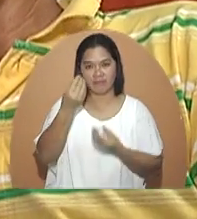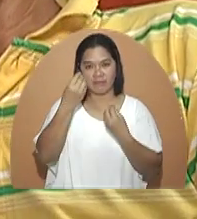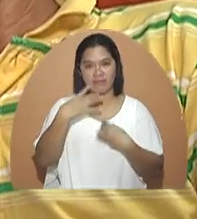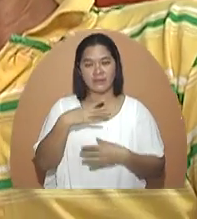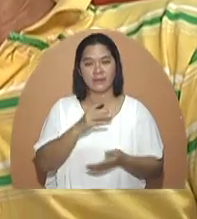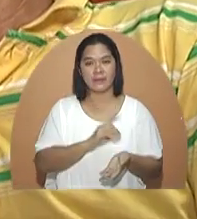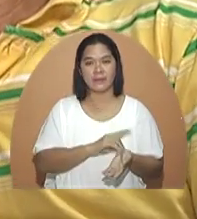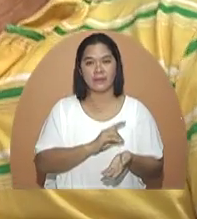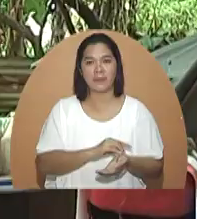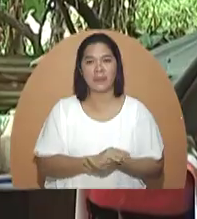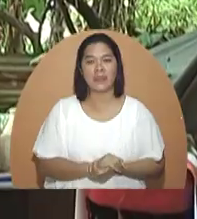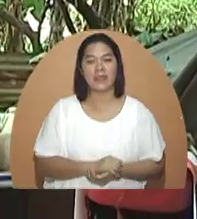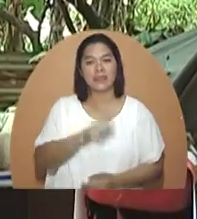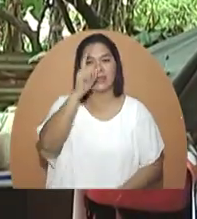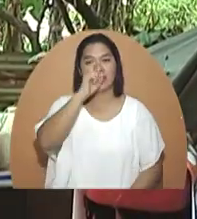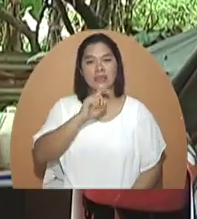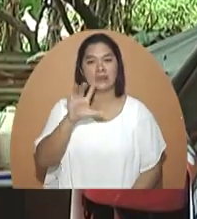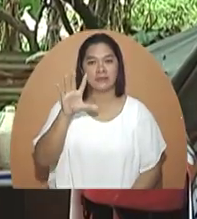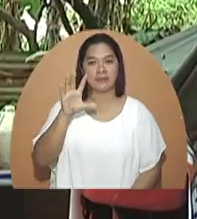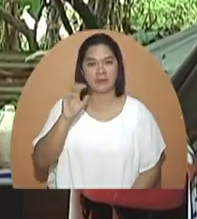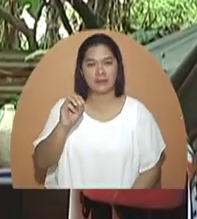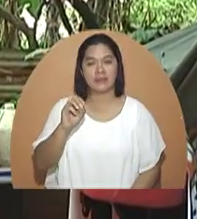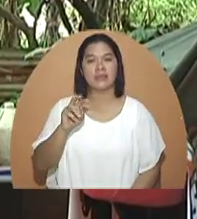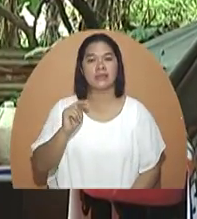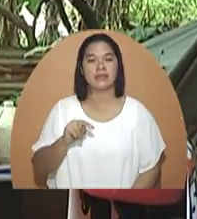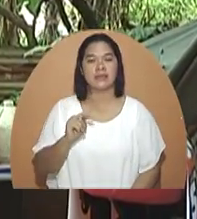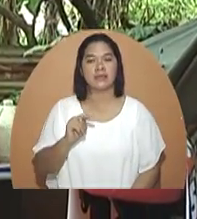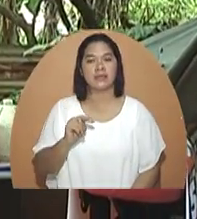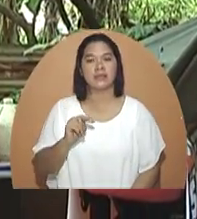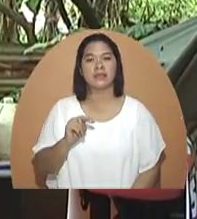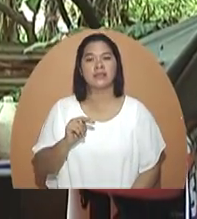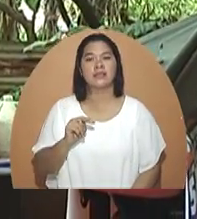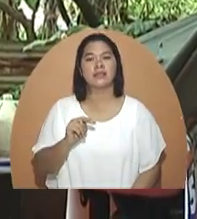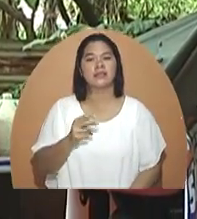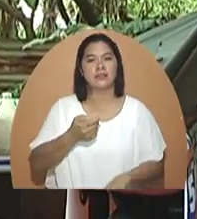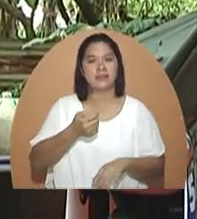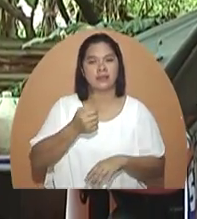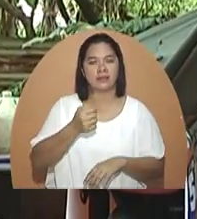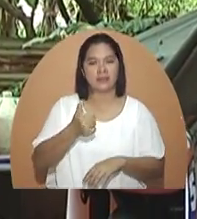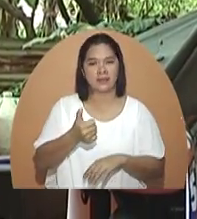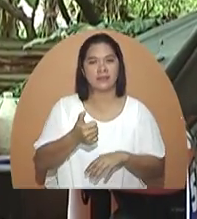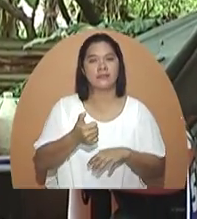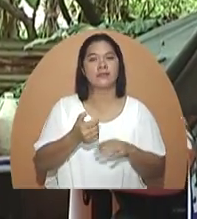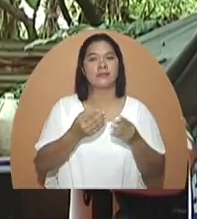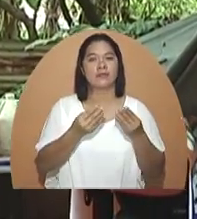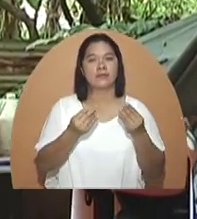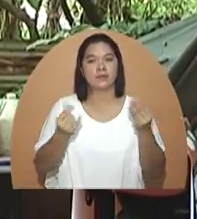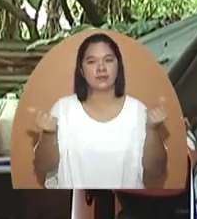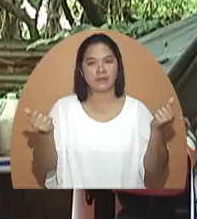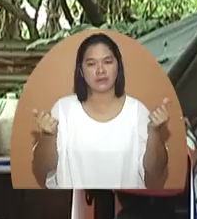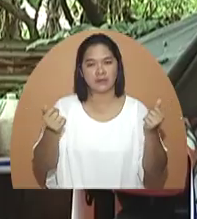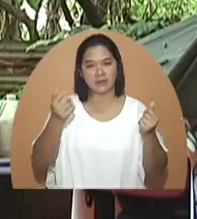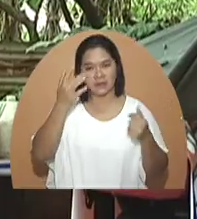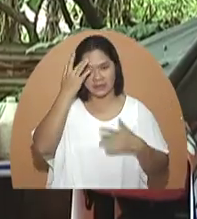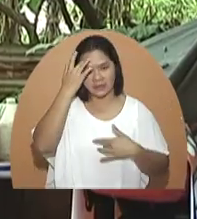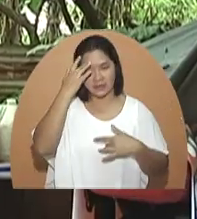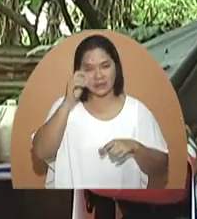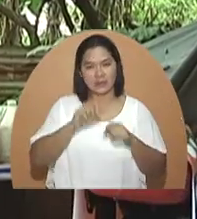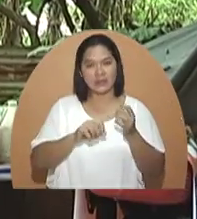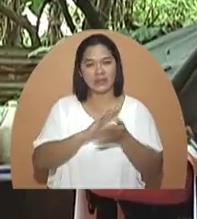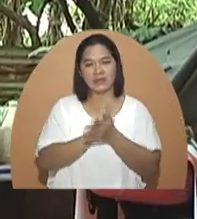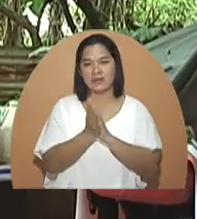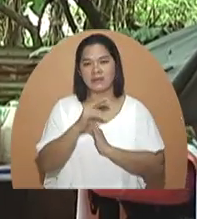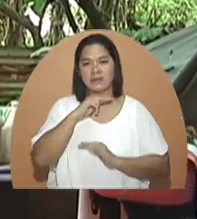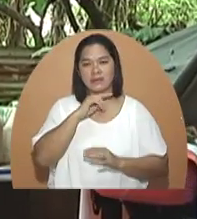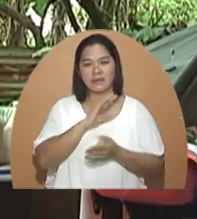sabi po ng doktor, ma'am. Sa edad ng 50 anyos, kinakailangan ang agapan ng kanyang karamdaman para hindi na